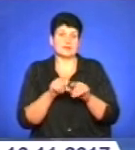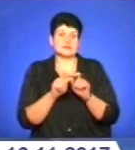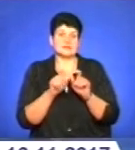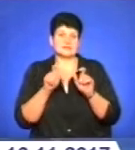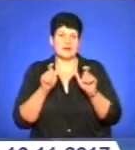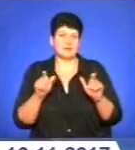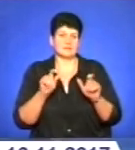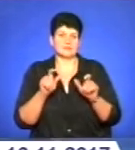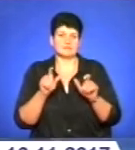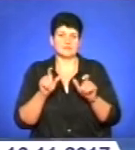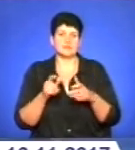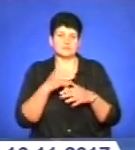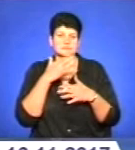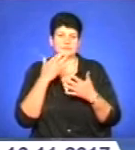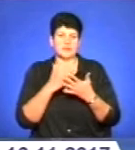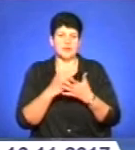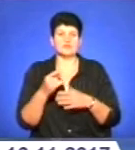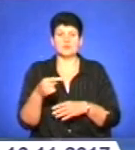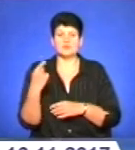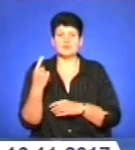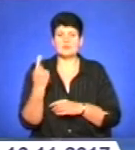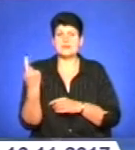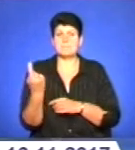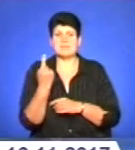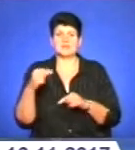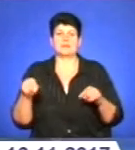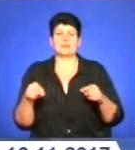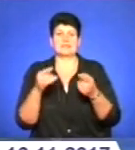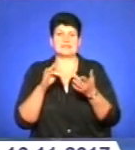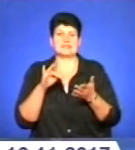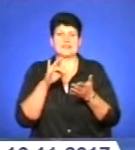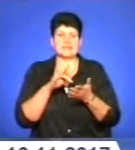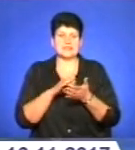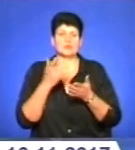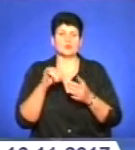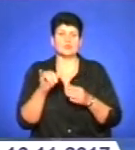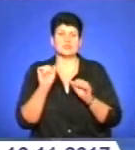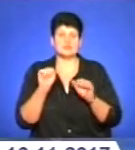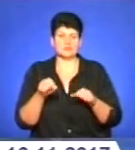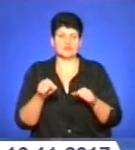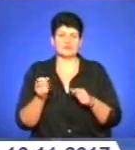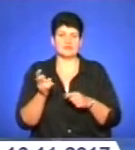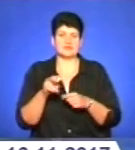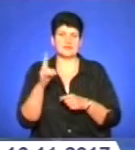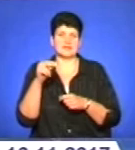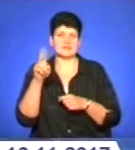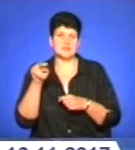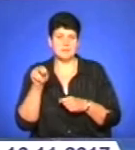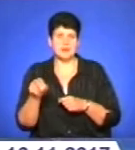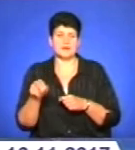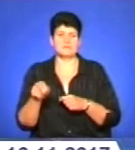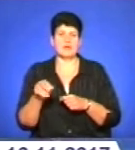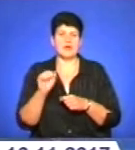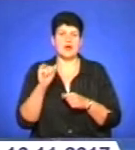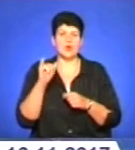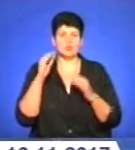типу – не новинка. Але на Тернопільщині це буде перший реабілітаційний центр, куди зможуть звертатися діти з ДЦП, аутизмом чи хворобою